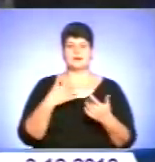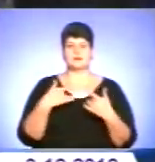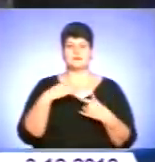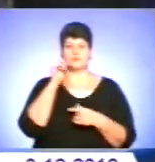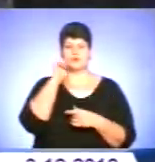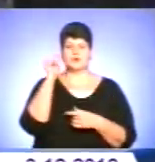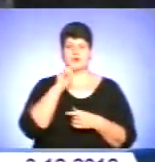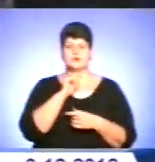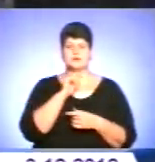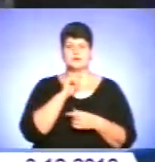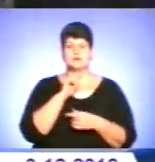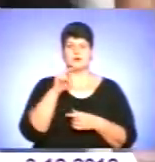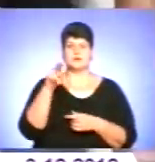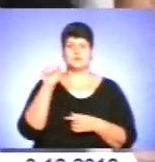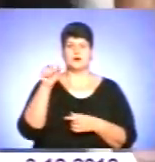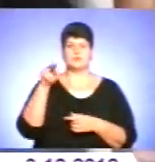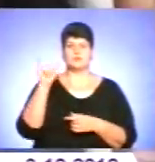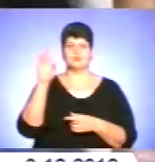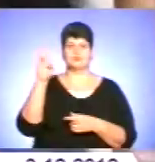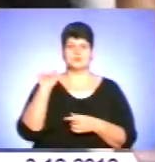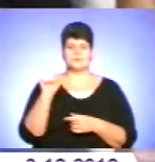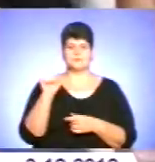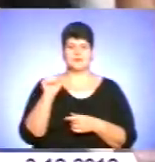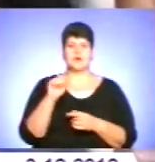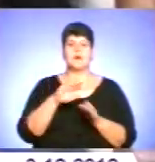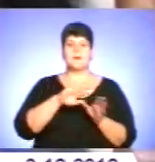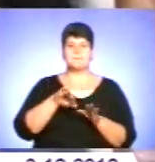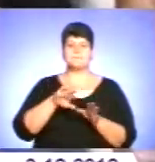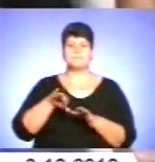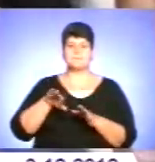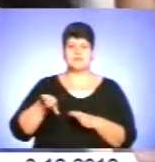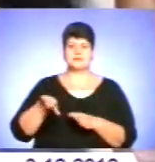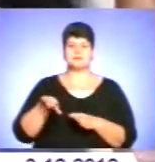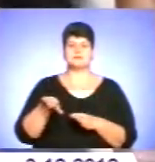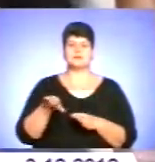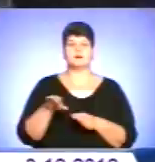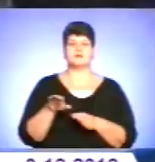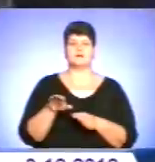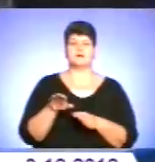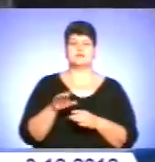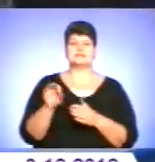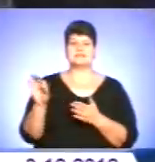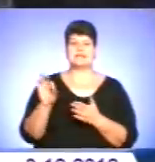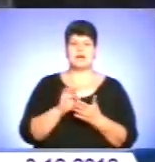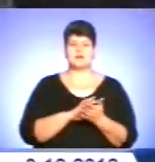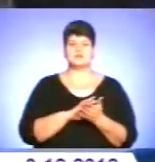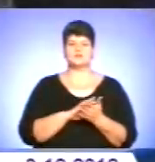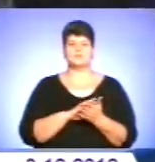Олександр Папушин. А вже звідти, звідти, звідти, зразу ж